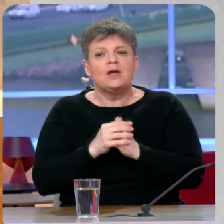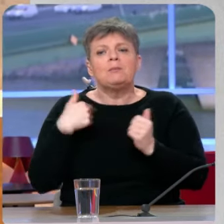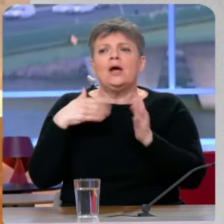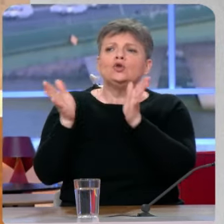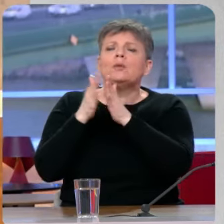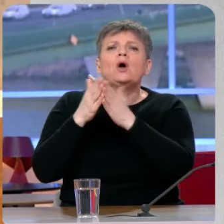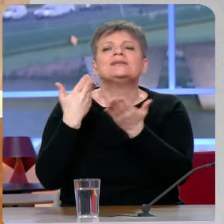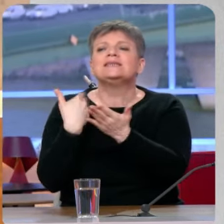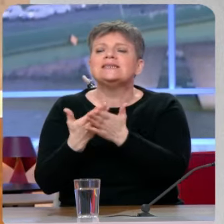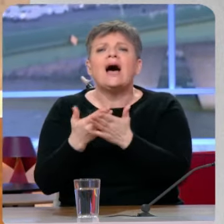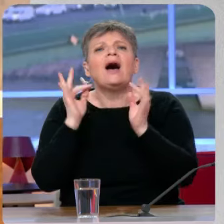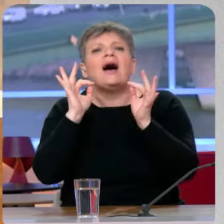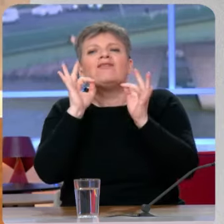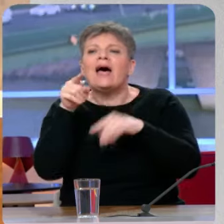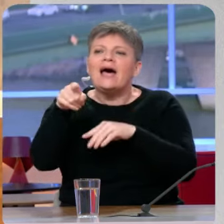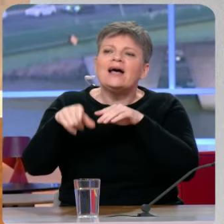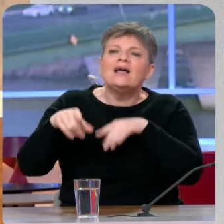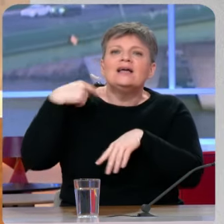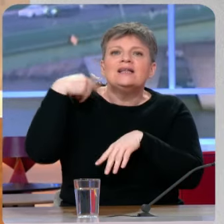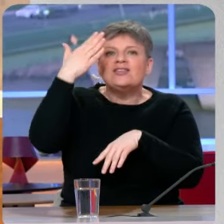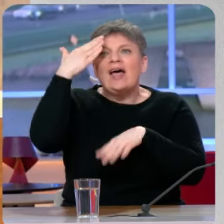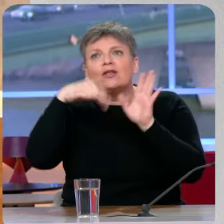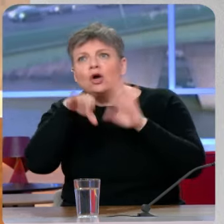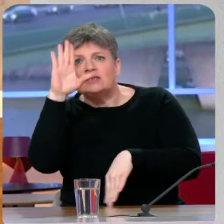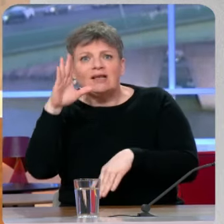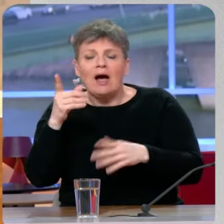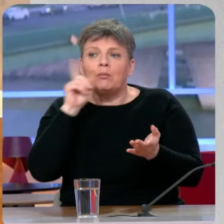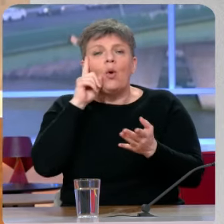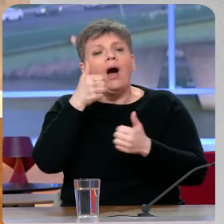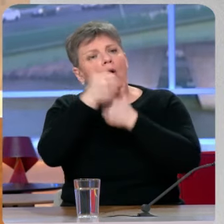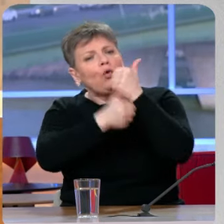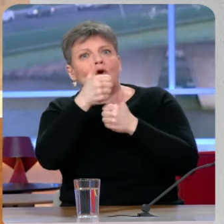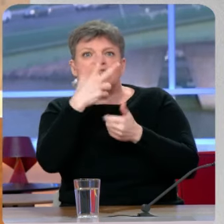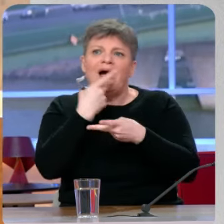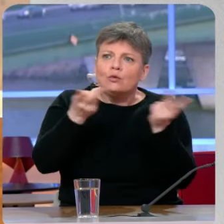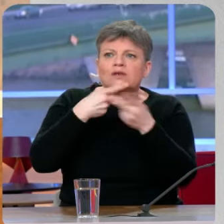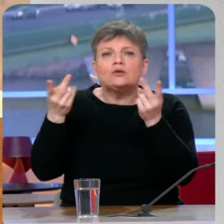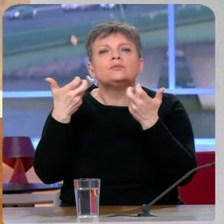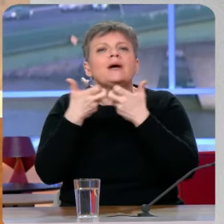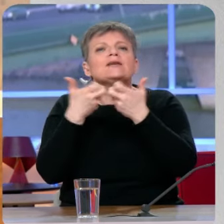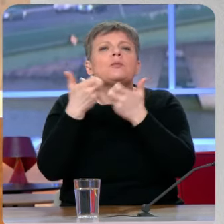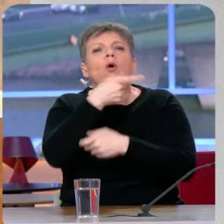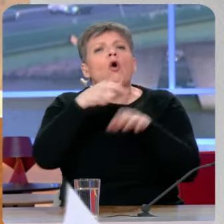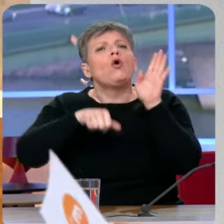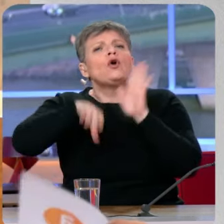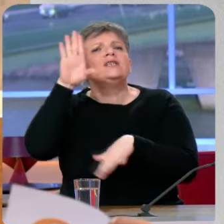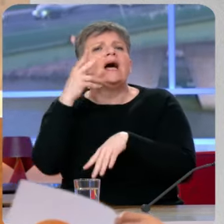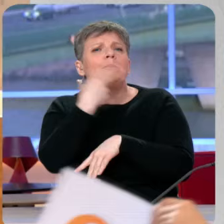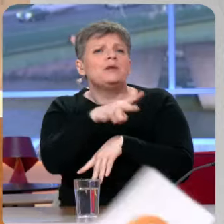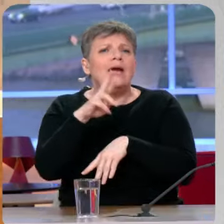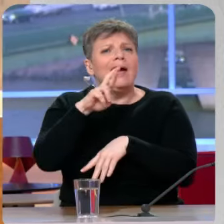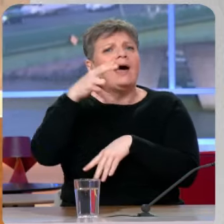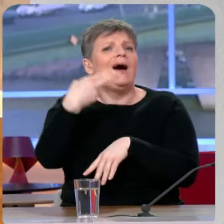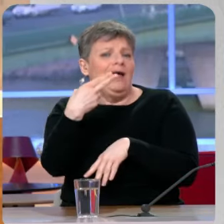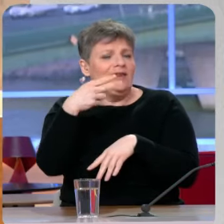liste parce que tous vos adversaires sont en rang serré. Vous prenez par exemple Jordan Bardella, le candidat du Rassemblement National, qui la semaine dernière